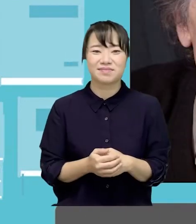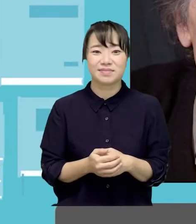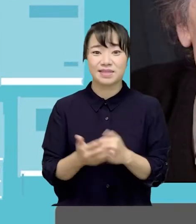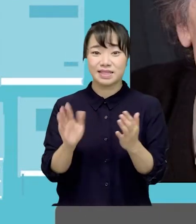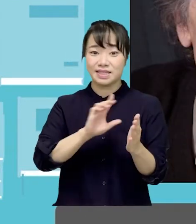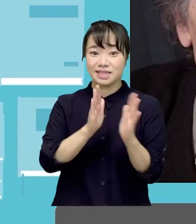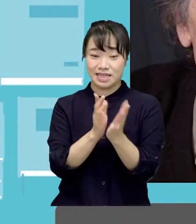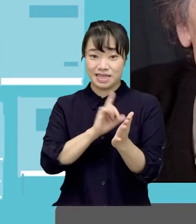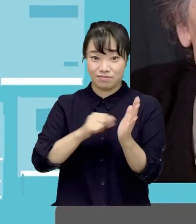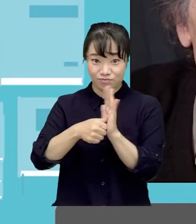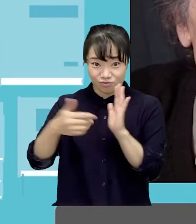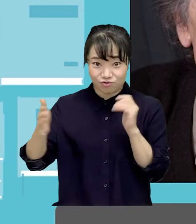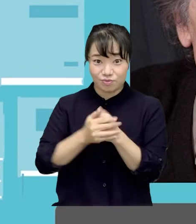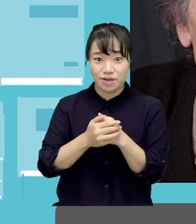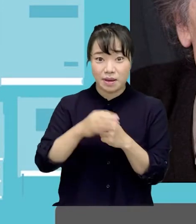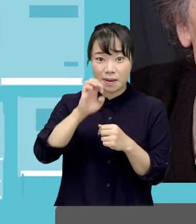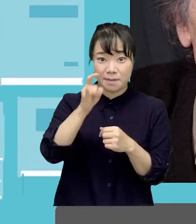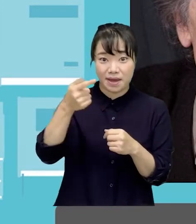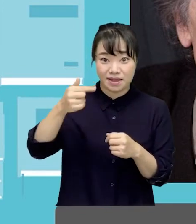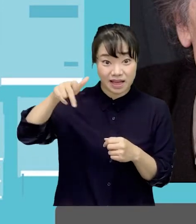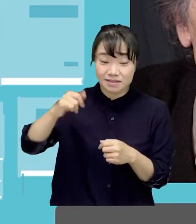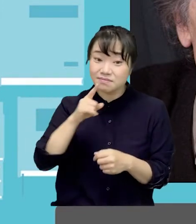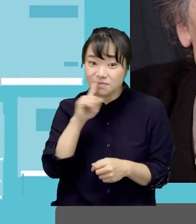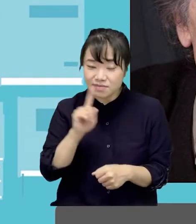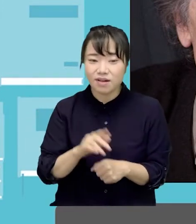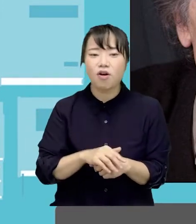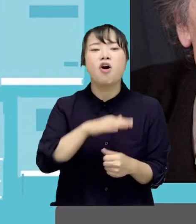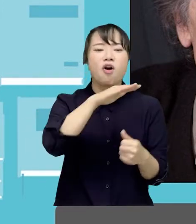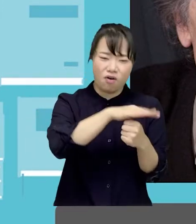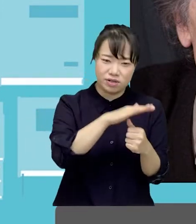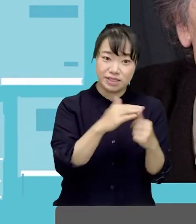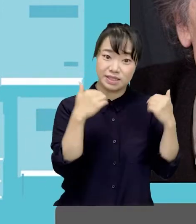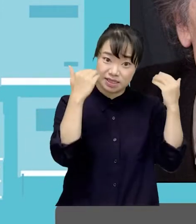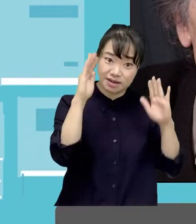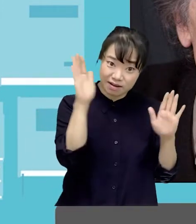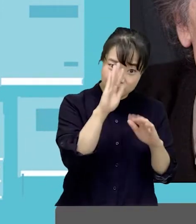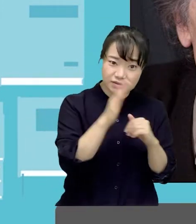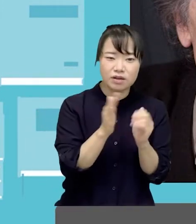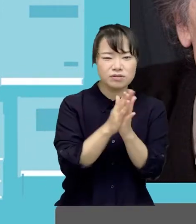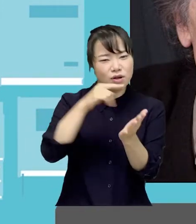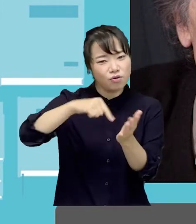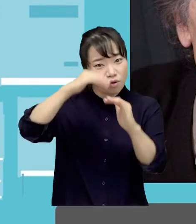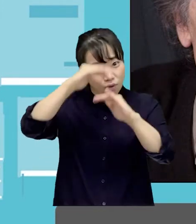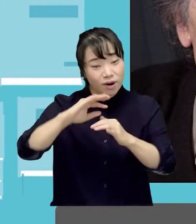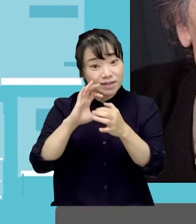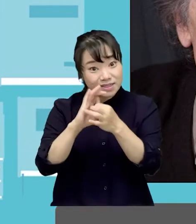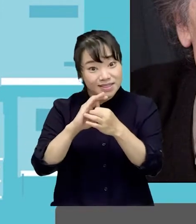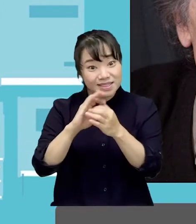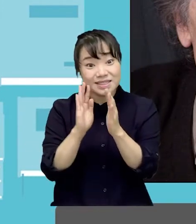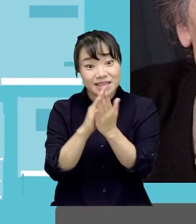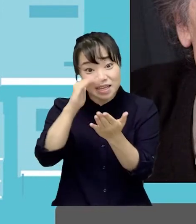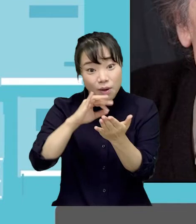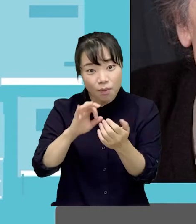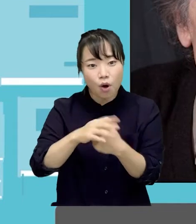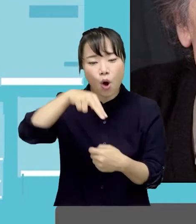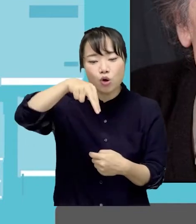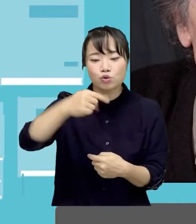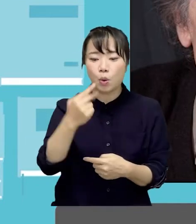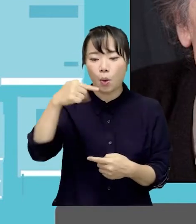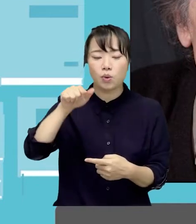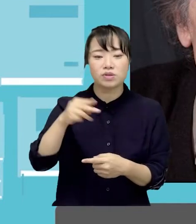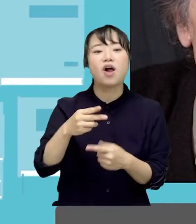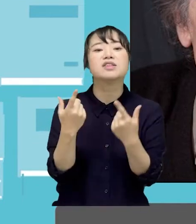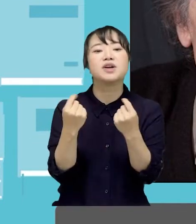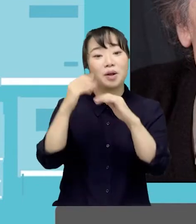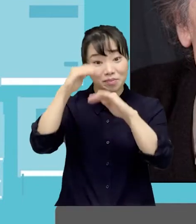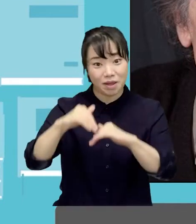베스트셀러 작가 다니엘 페나트가 어린이, 청소년 독서교육에 관해 쓴 책 소설처럼에